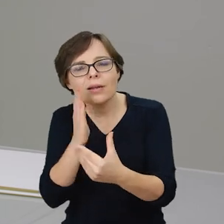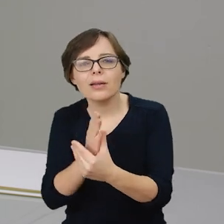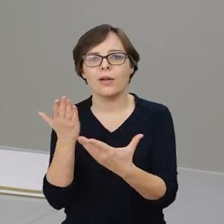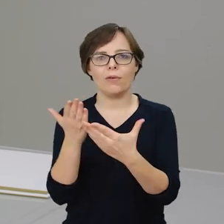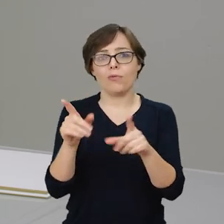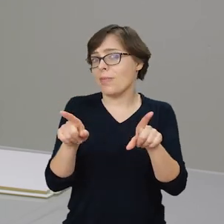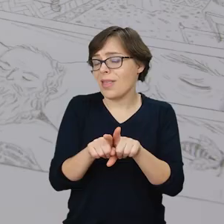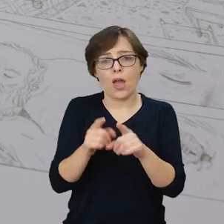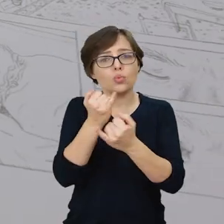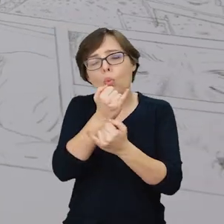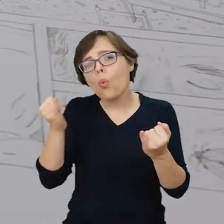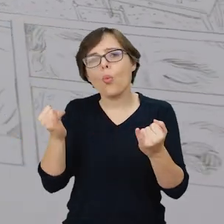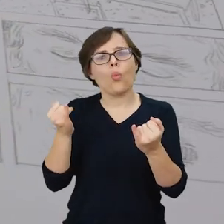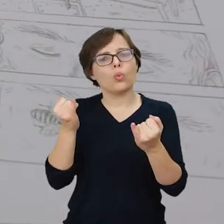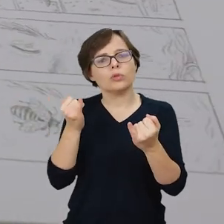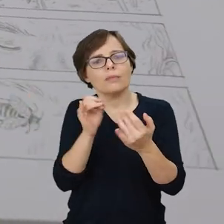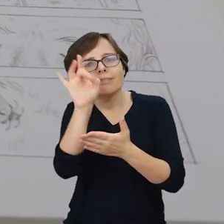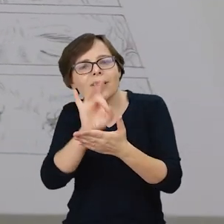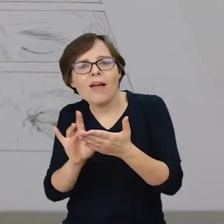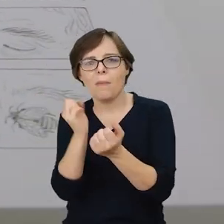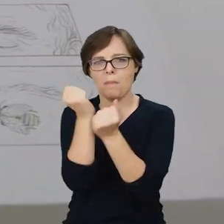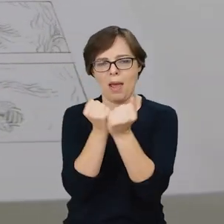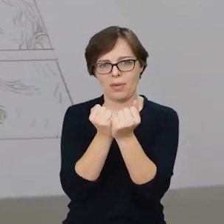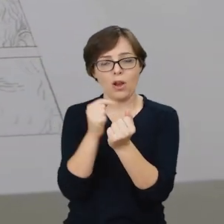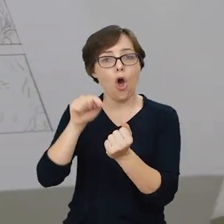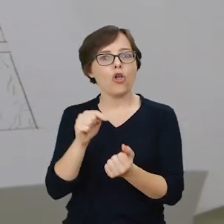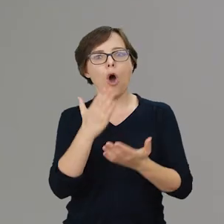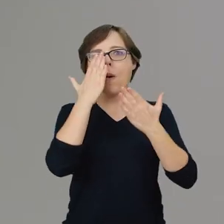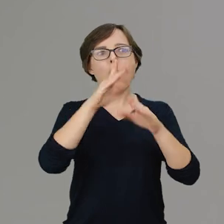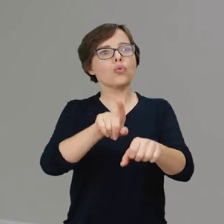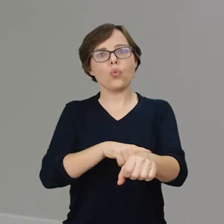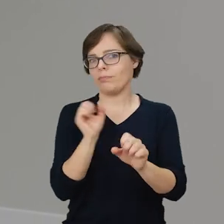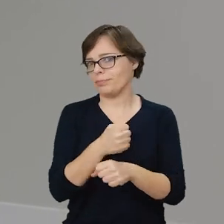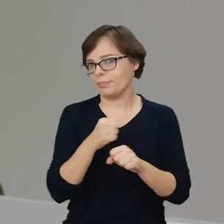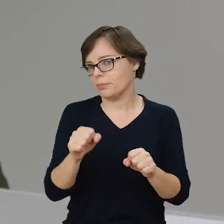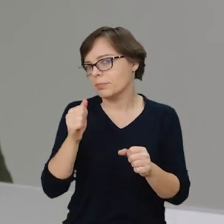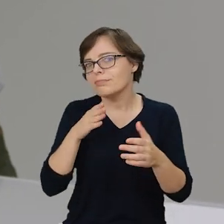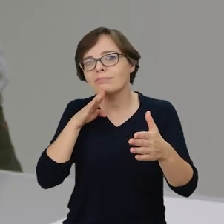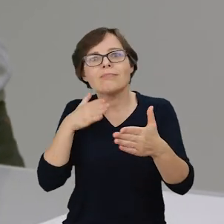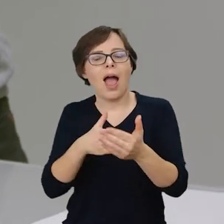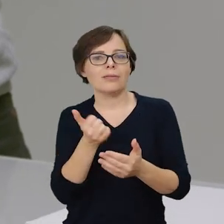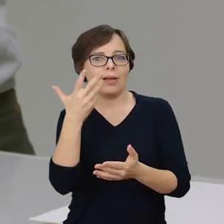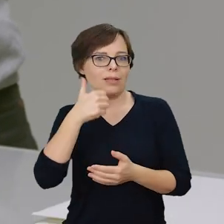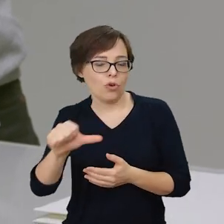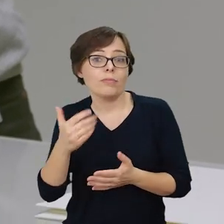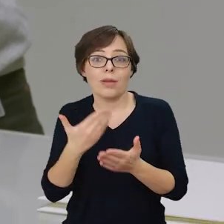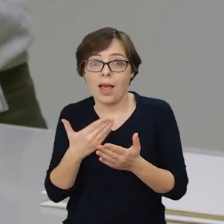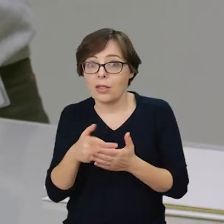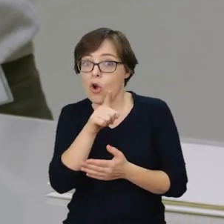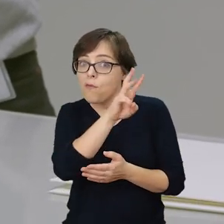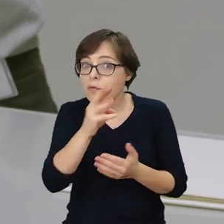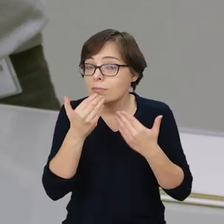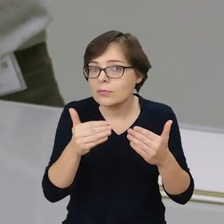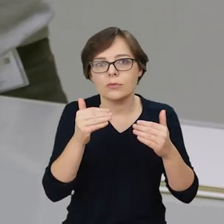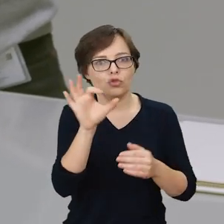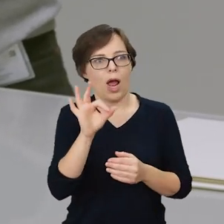archiwaliach, czy pracach na papierze, które nie mogą być prezentowane dłużej niż kilka tygodni, więc to jest szansa,